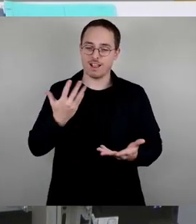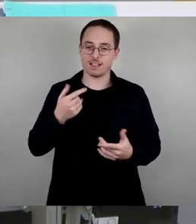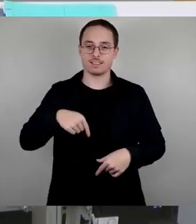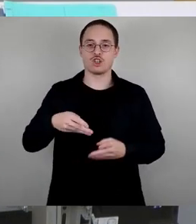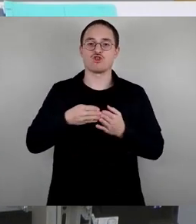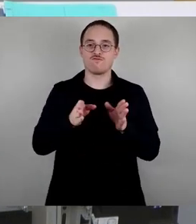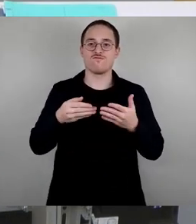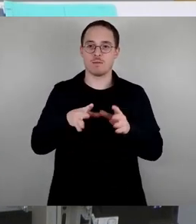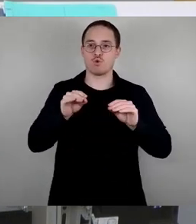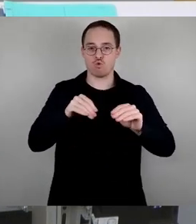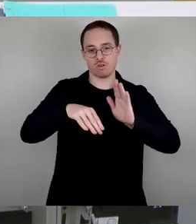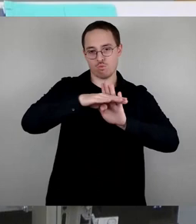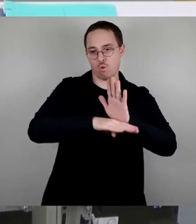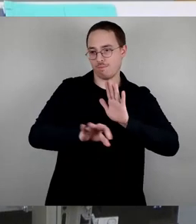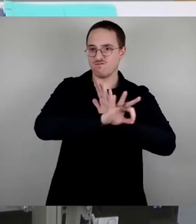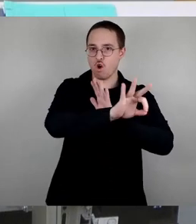ihrer Elternhäuser voranzubringen.